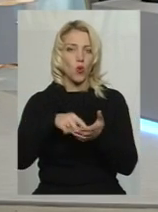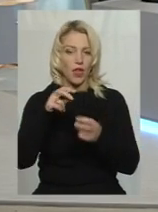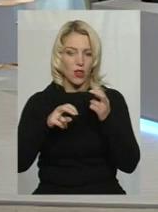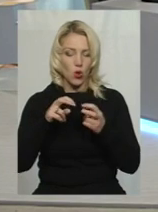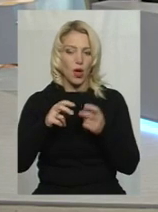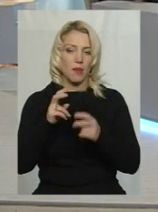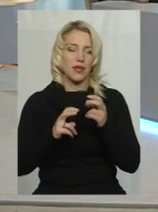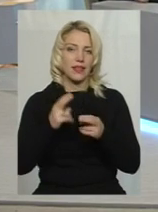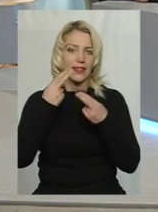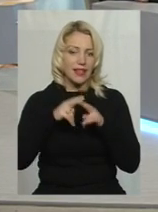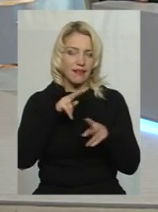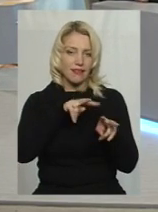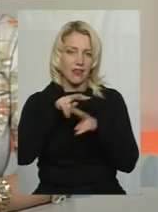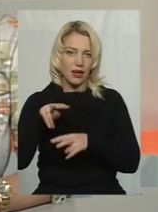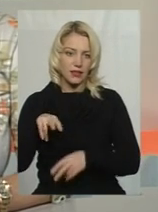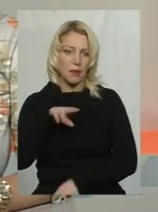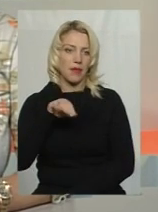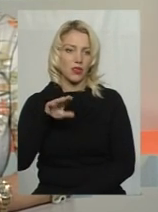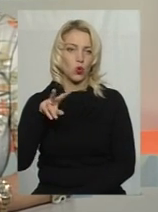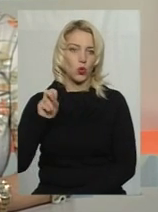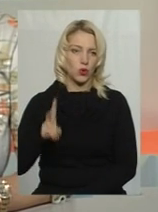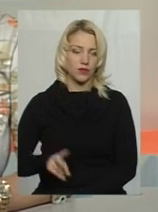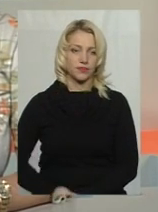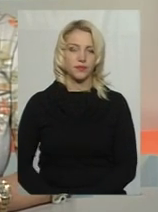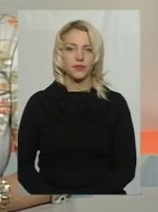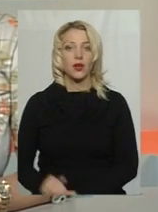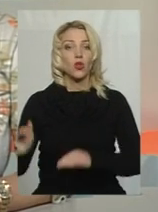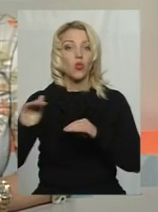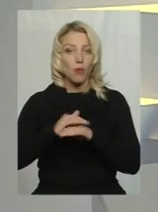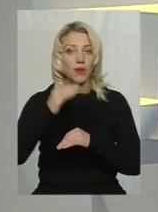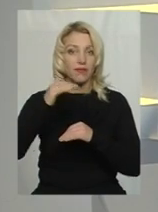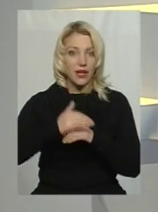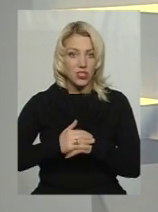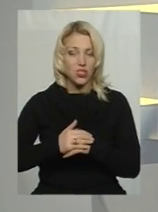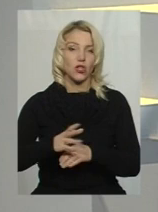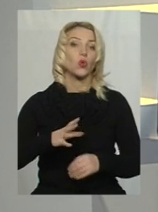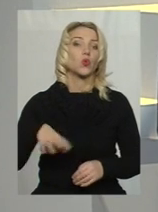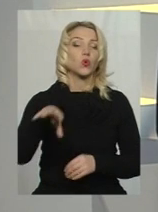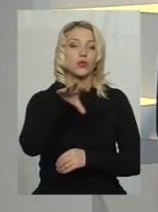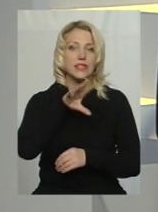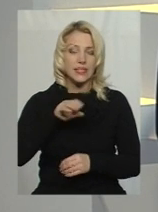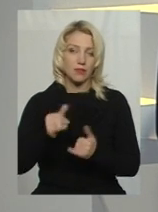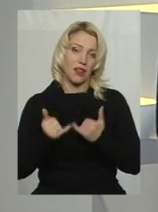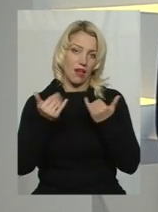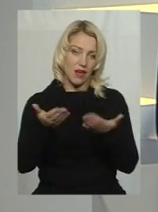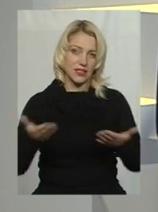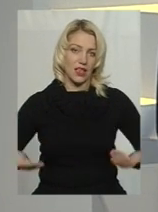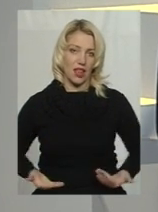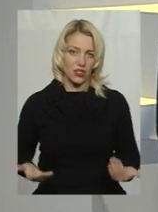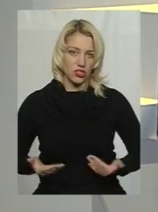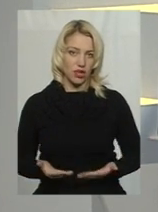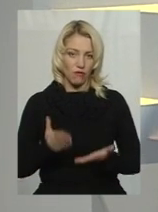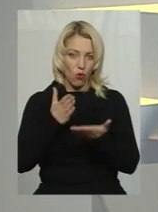«Технагляд» Андрієм Петруком. Добрий вечір. Добрий вечір. Добрий вечір усім. Для вас у студії «Наживо»